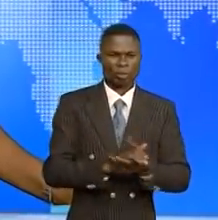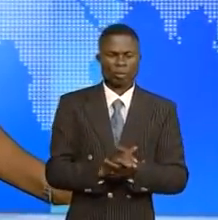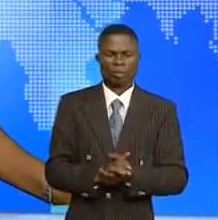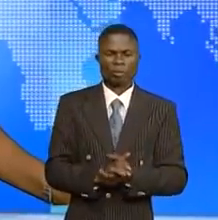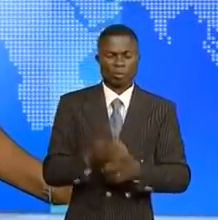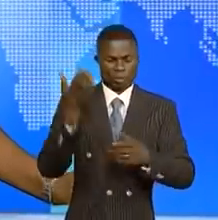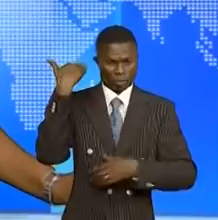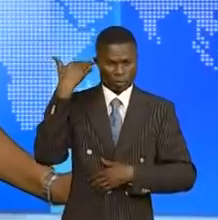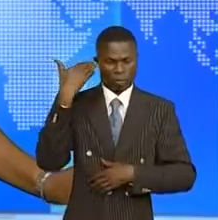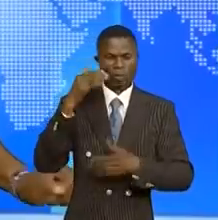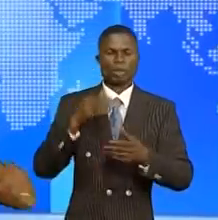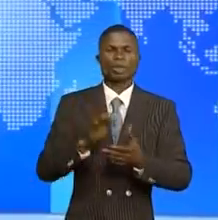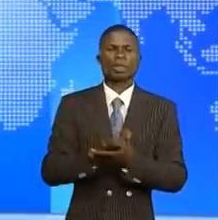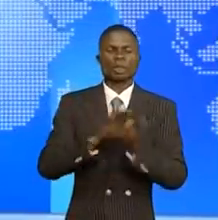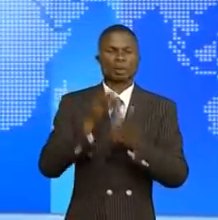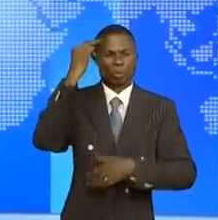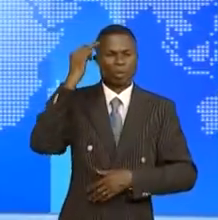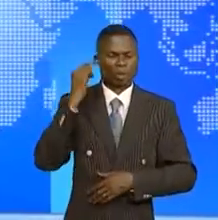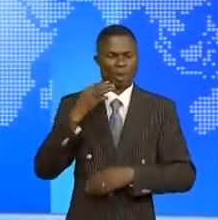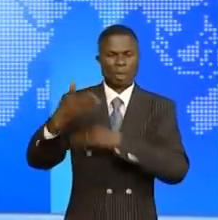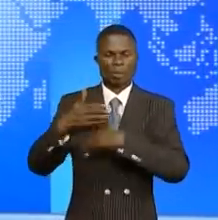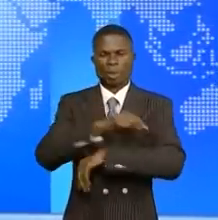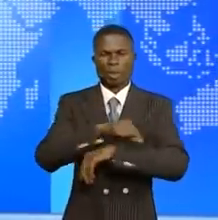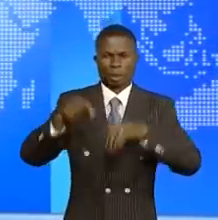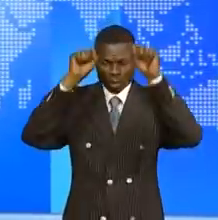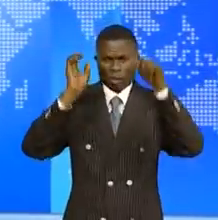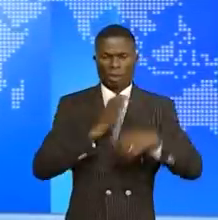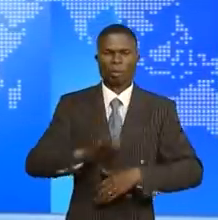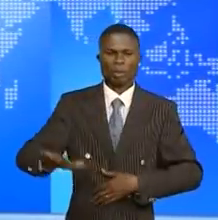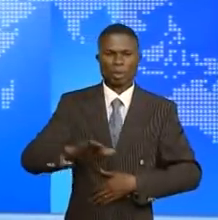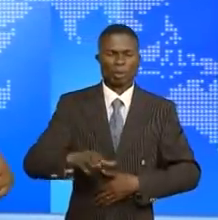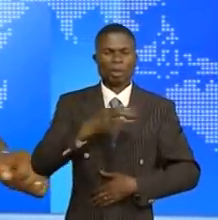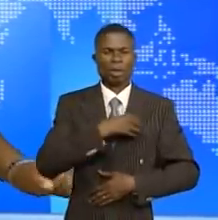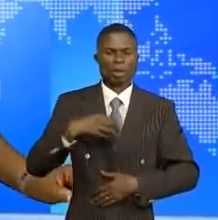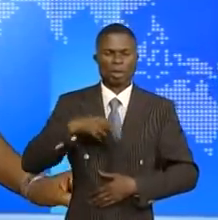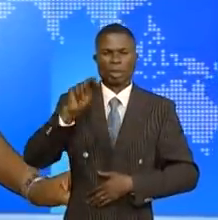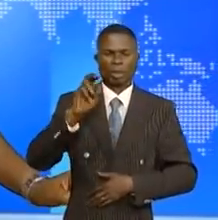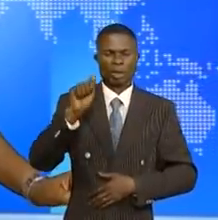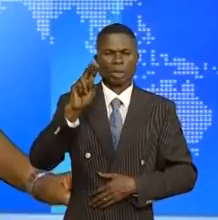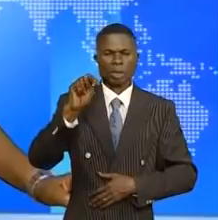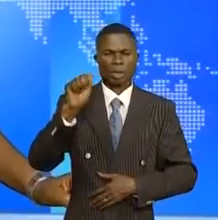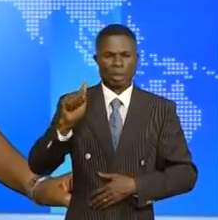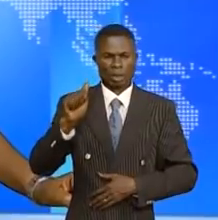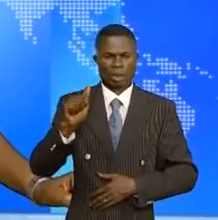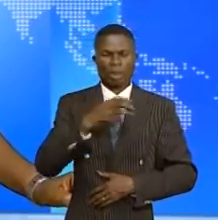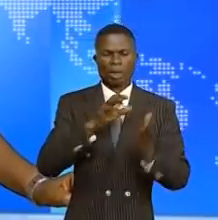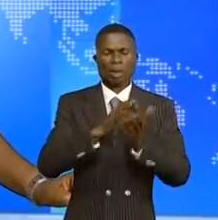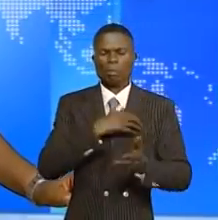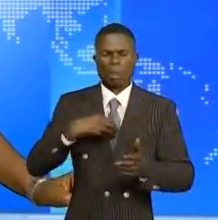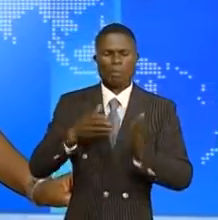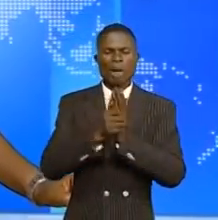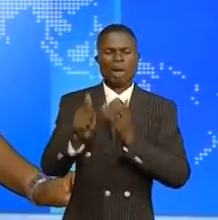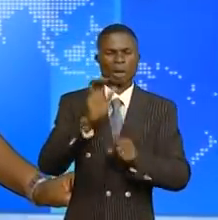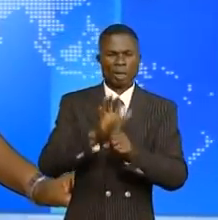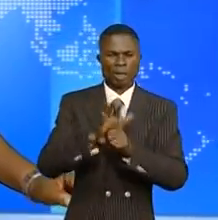Ressentment nommée au gouvernement comme ministre près le président de la République, madame Nana Manouanina est une femme de qualité